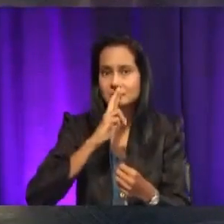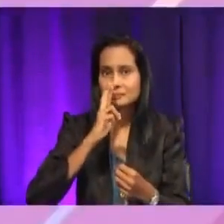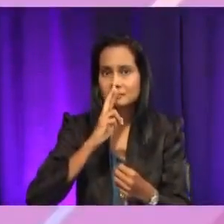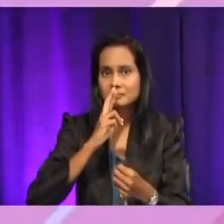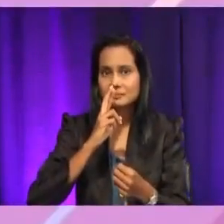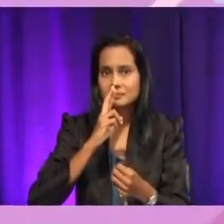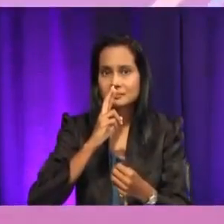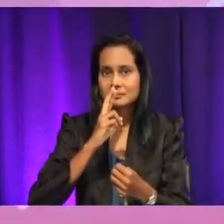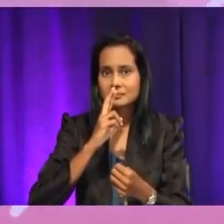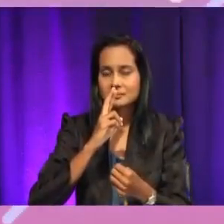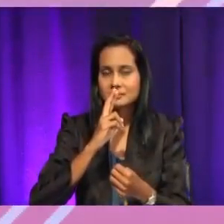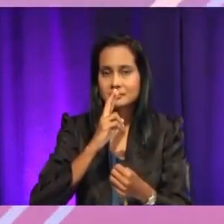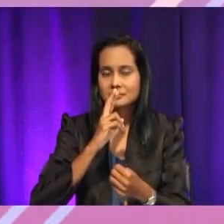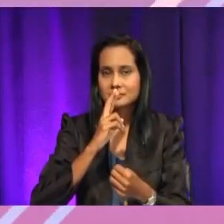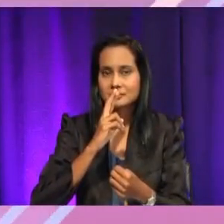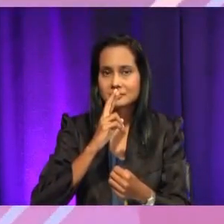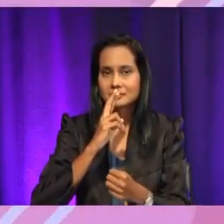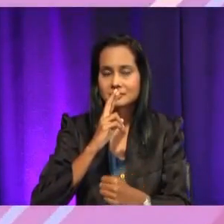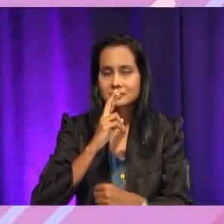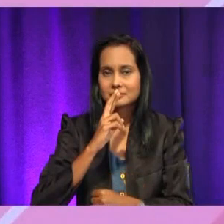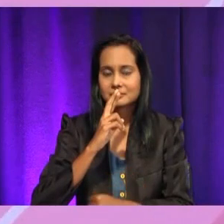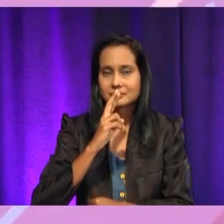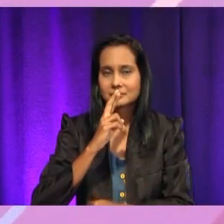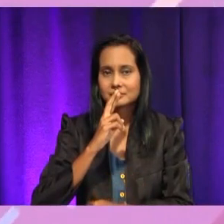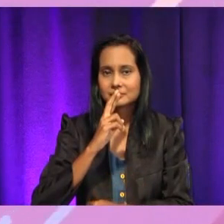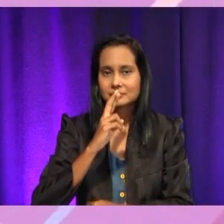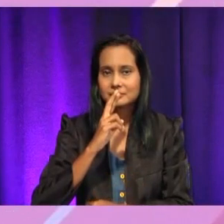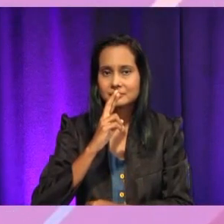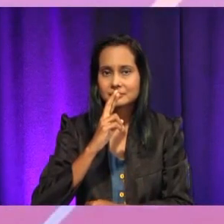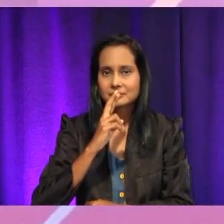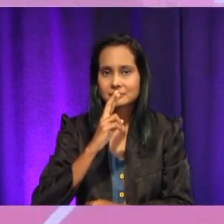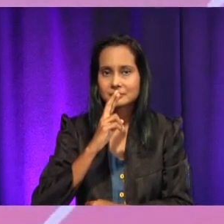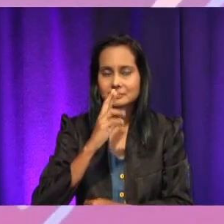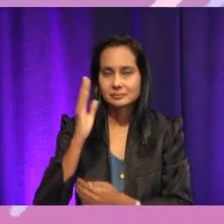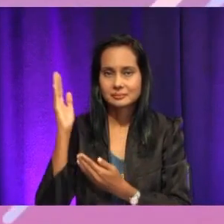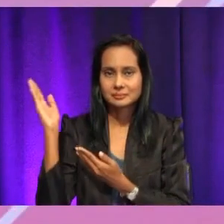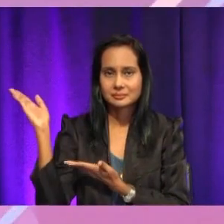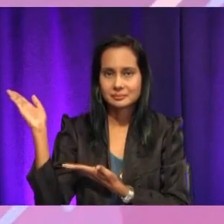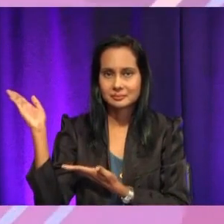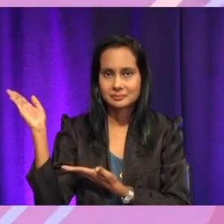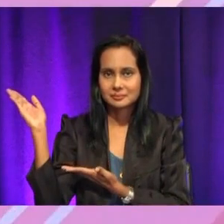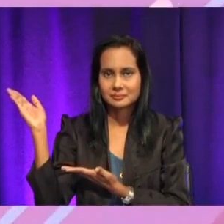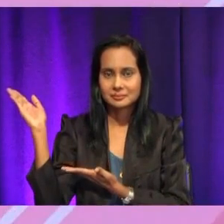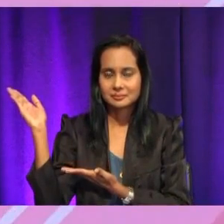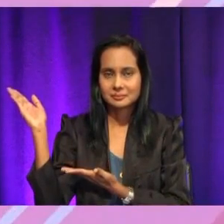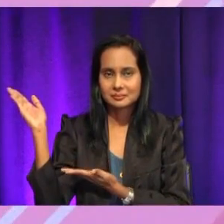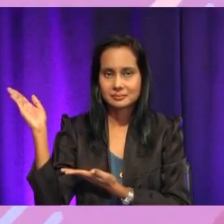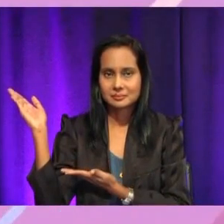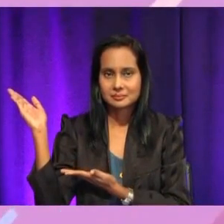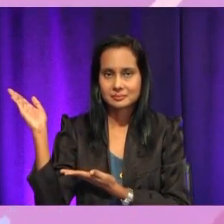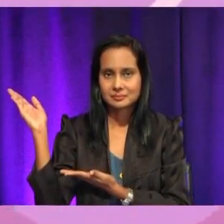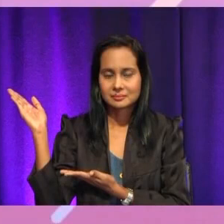angkat baju mereka. Haa, tu. Kita ada adik Aish dan juga adik Izara. Haa, mereka